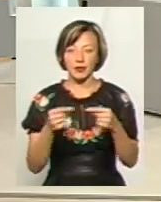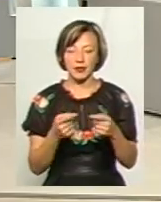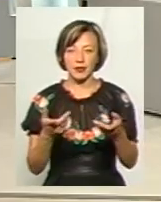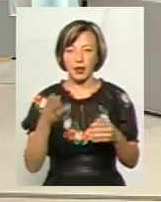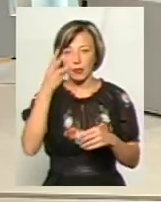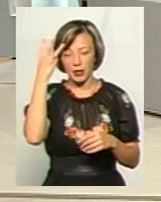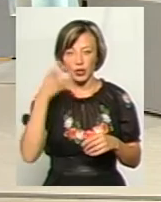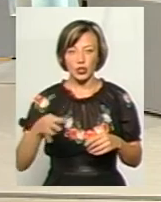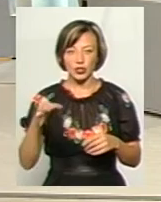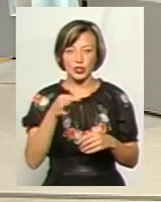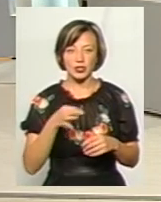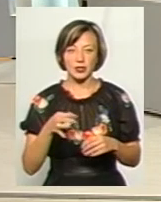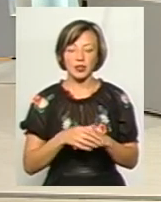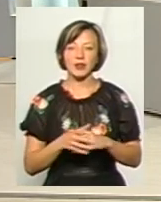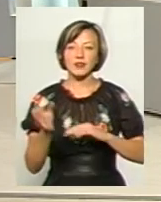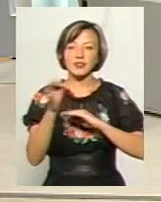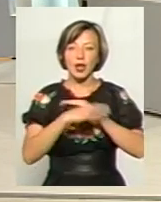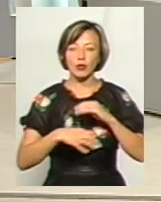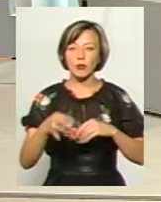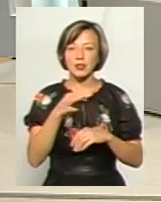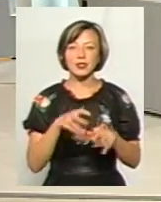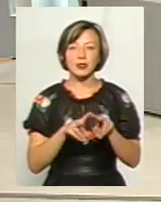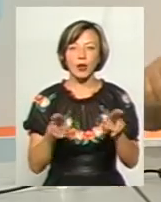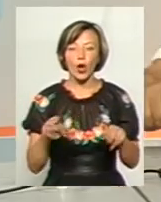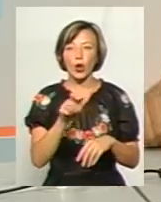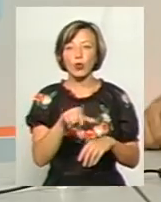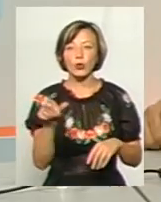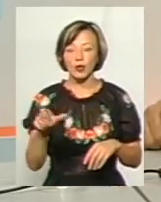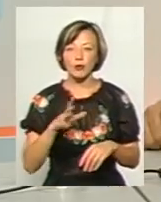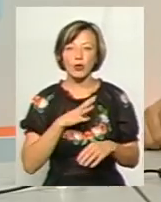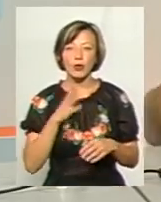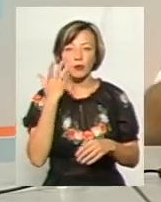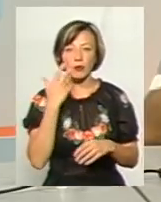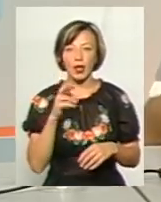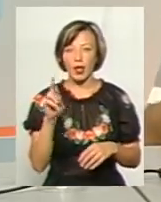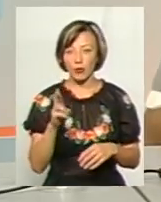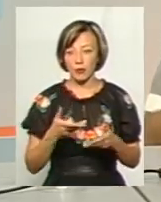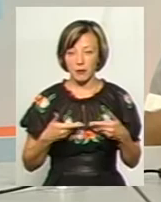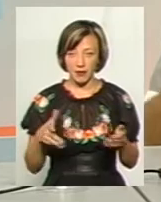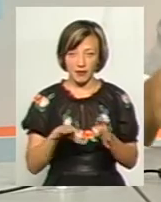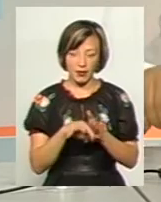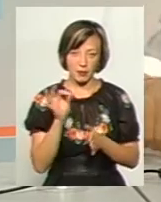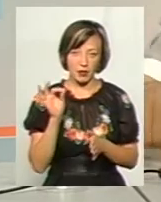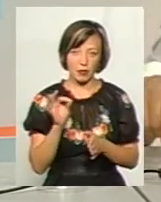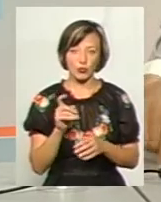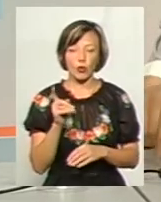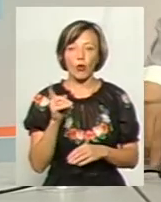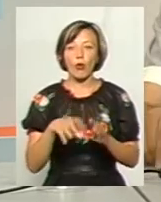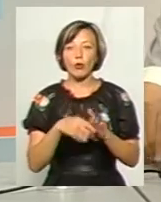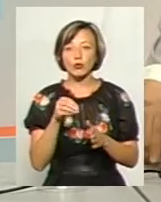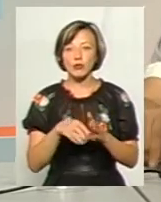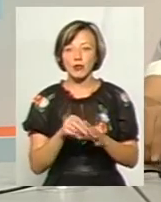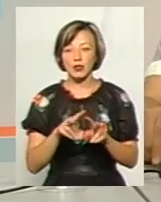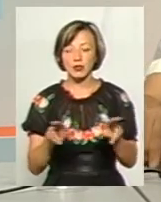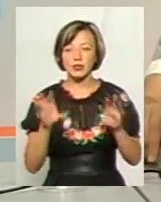на Хмельниччині, і в Західі, в областях, тих самих людей, яких були при Януковичі, ми вибираємо. Ті, голосували за ті самі